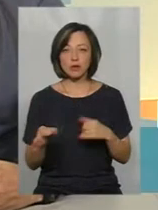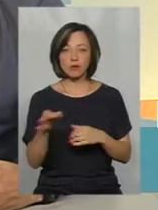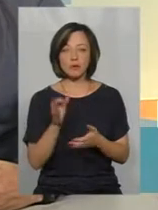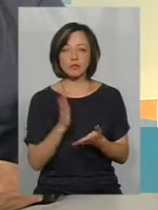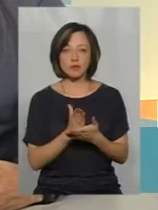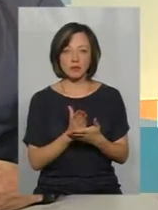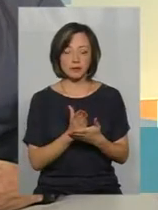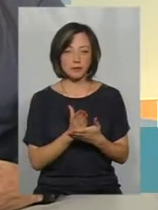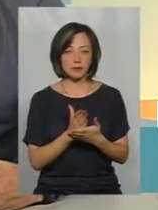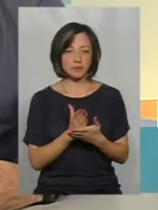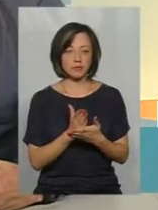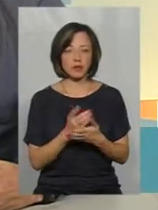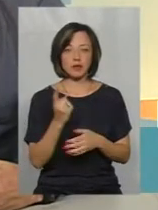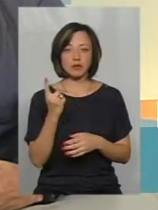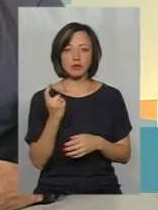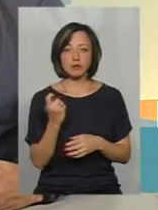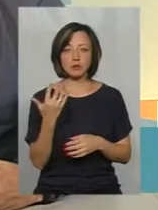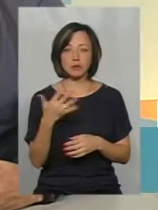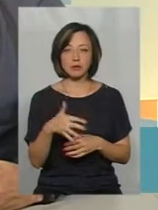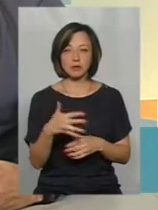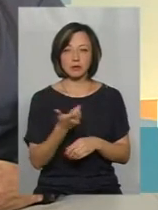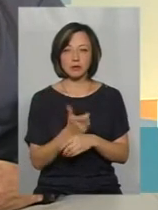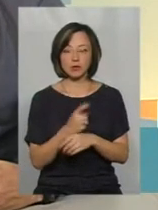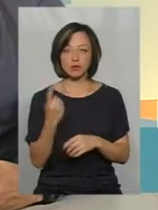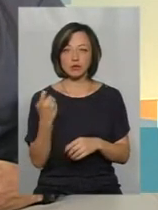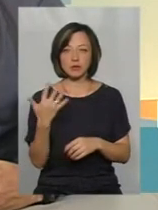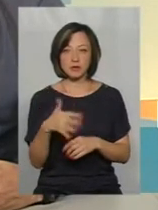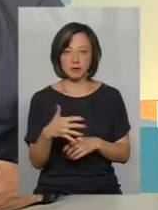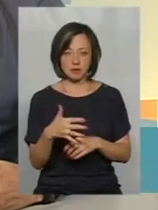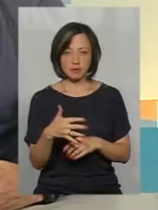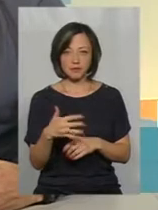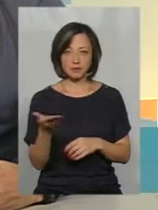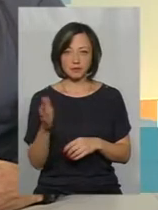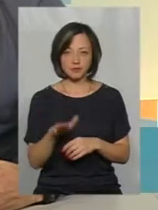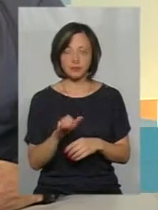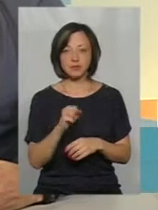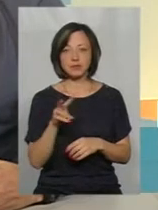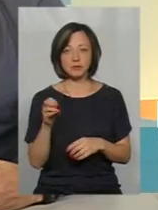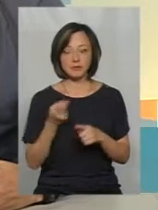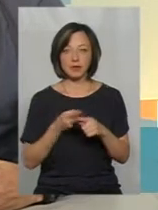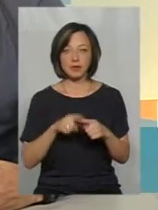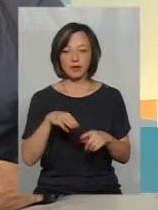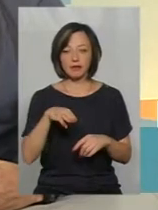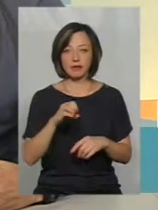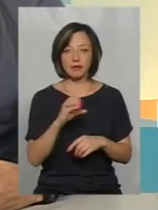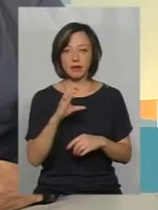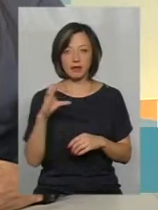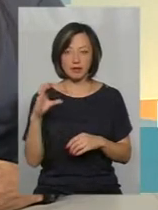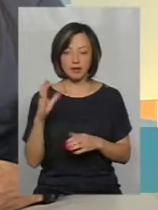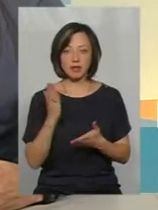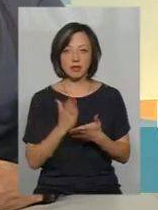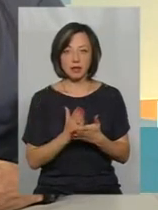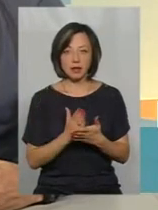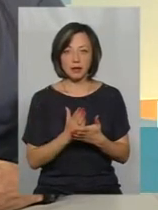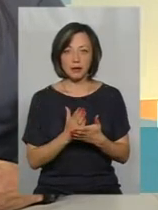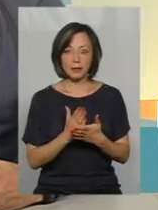150, більше 150. Але ця ТЕС, вона є,